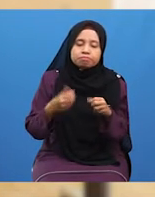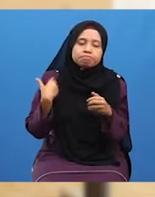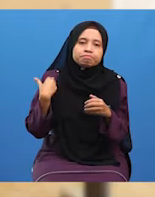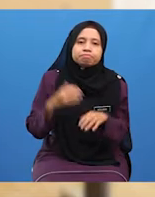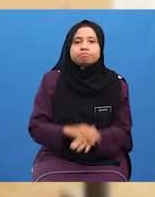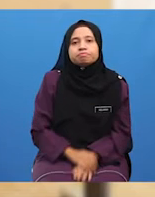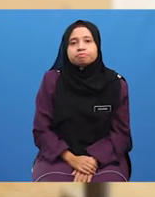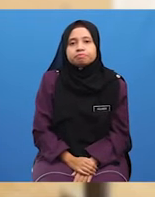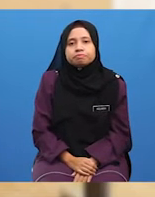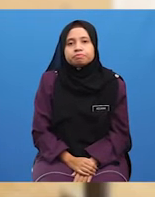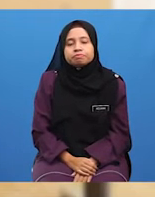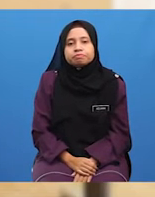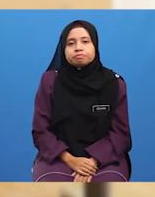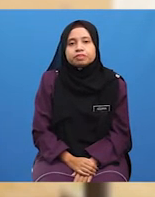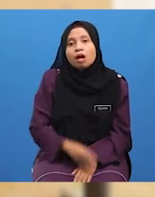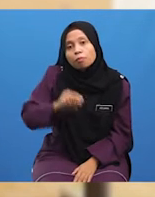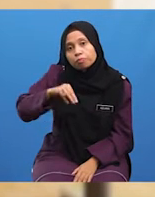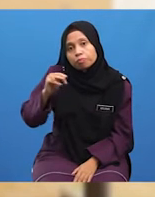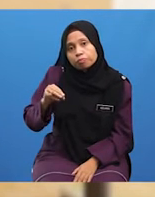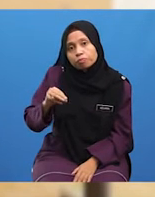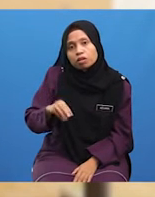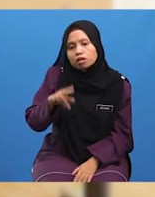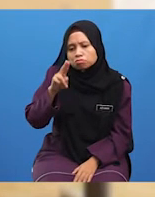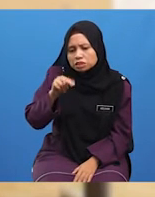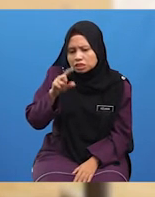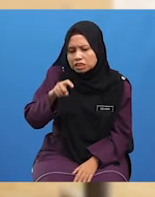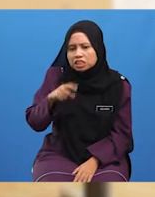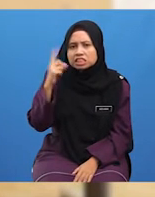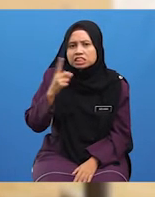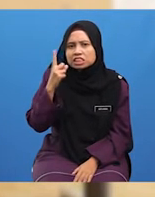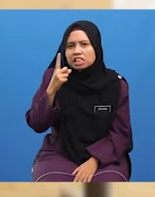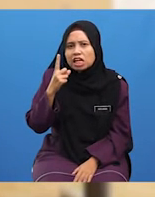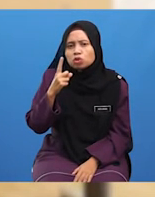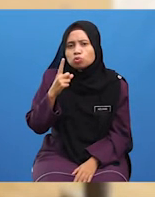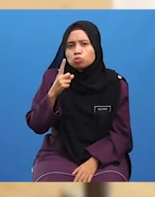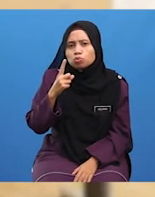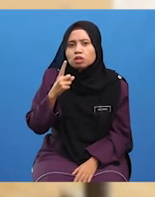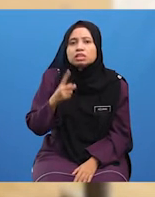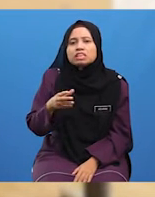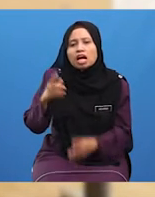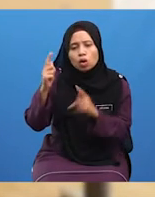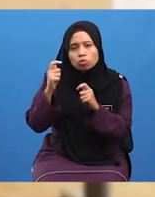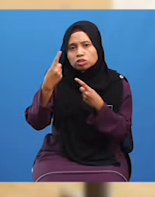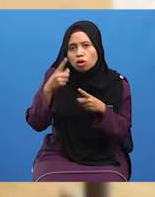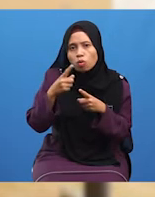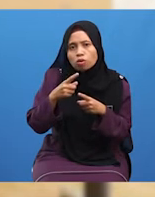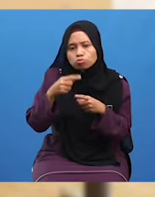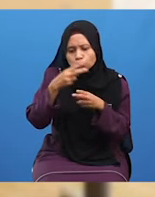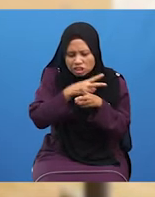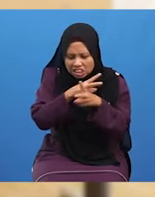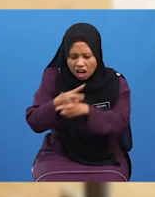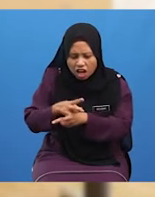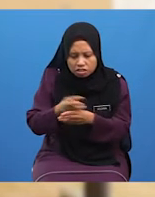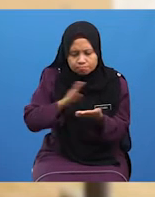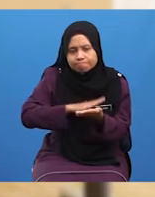Berada Murid-murid Inilah Sentiasa Istiqomah Dan Bertanggungjawab Menjaga